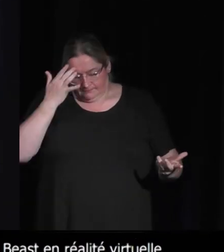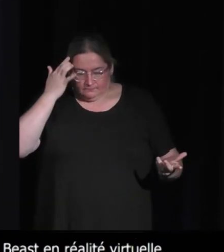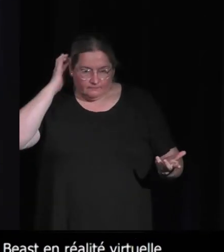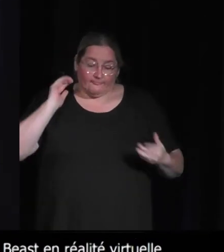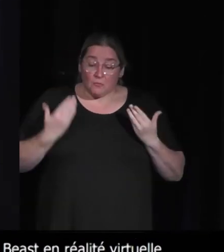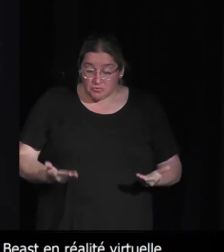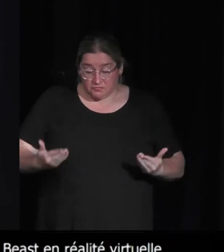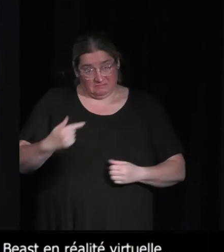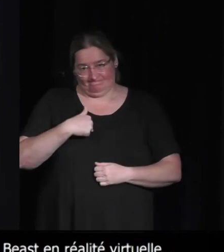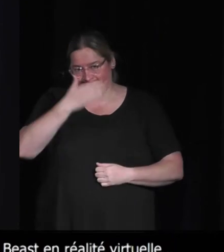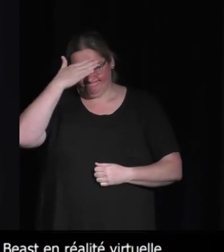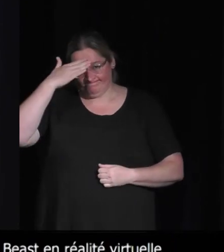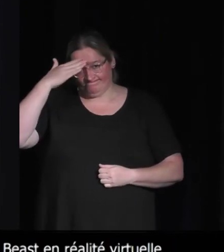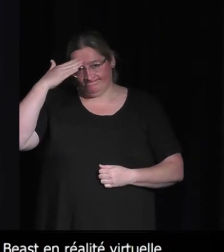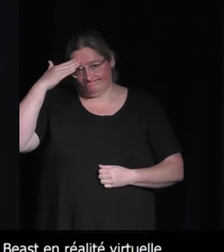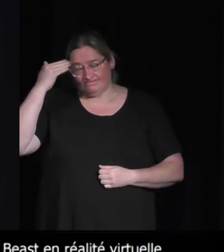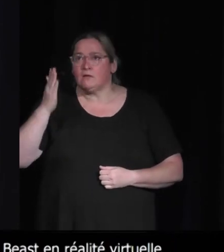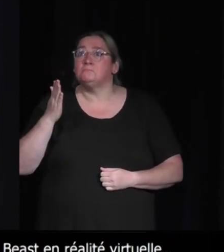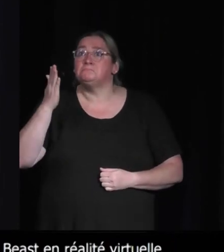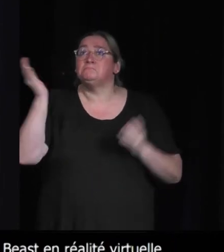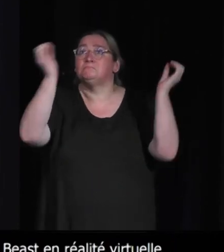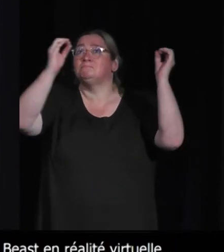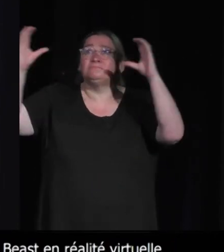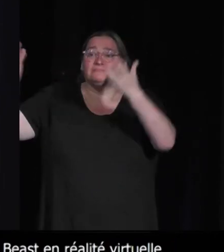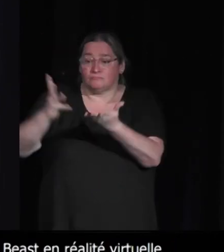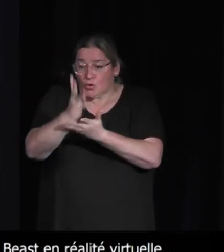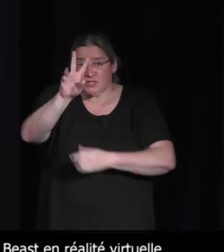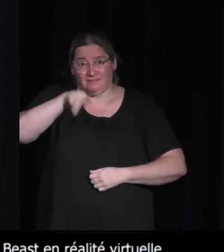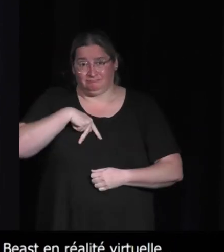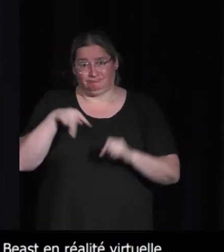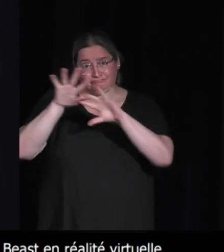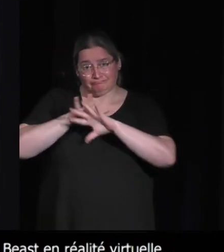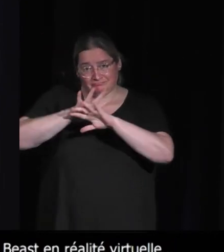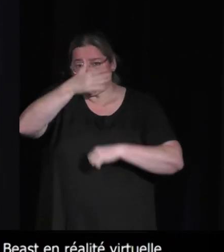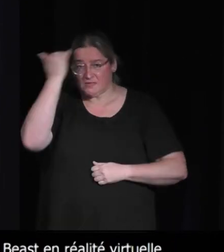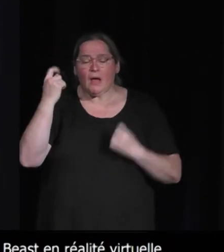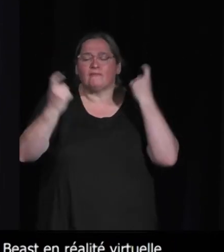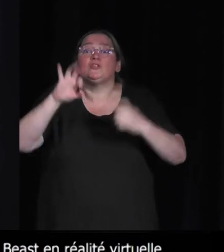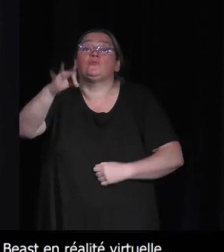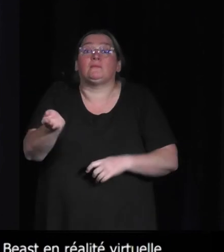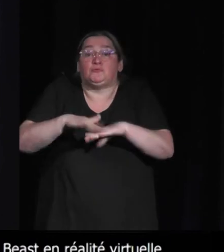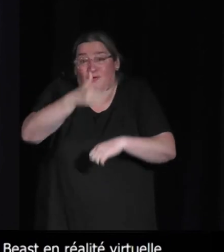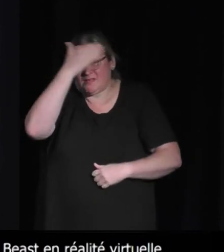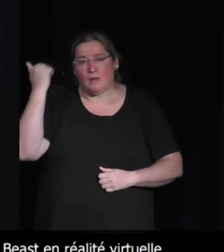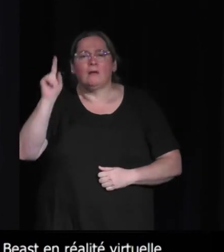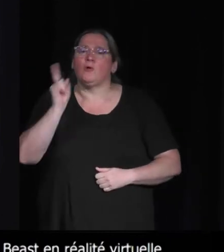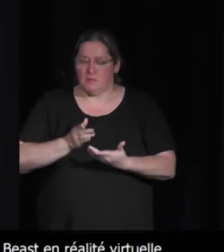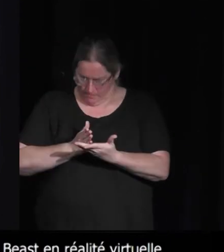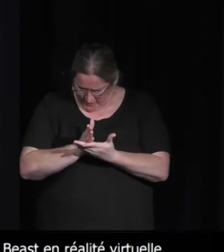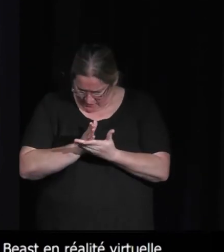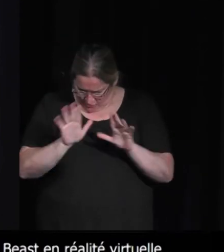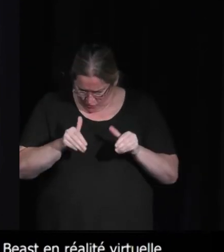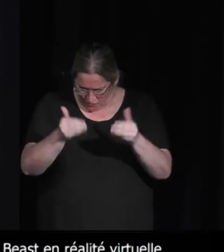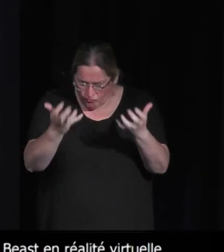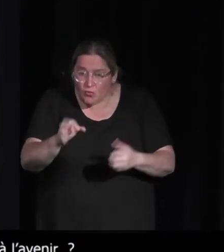ne pas quel sera encore mon prochain projet. J'y réfléchis, mais c'est une piste que j'aimerais explorer. Je ne sais pas si